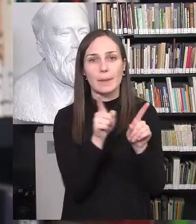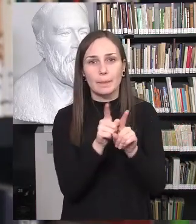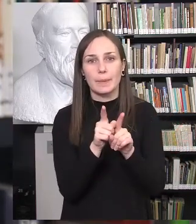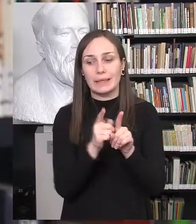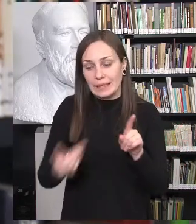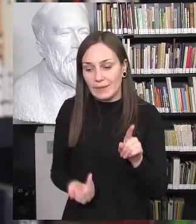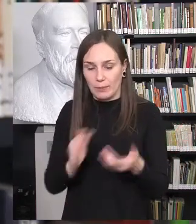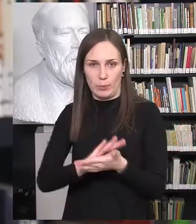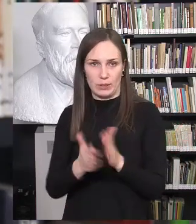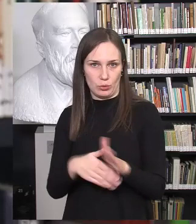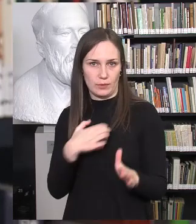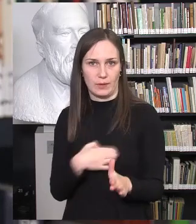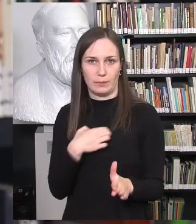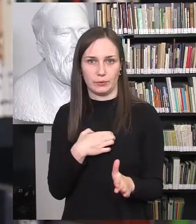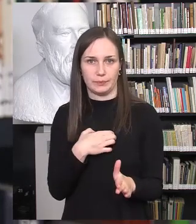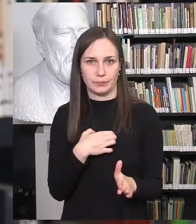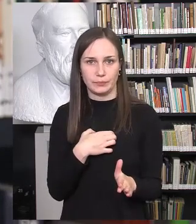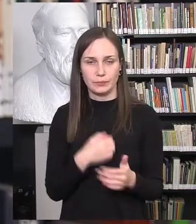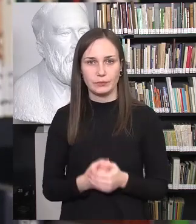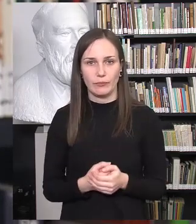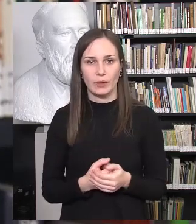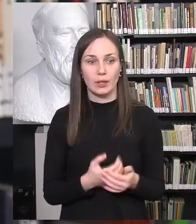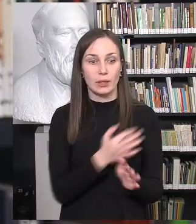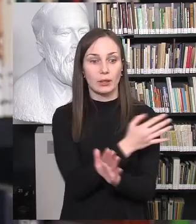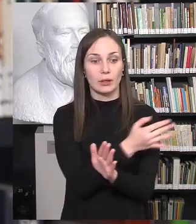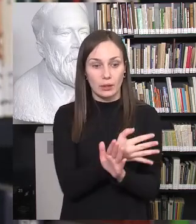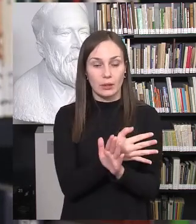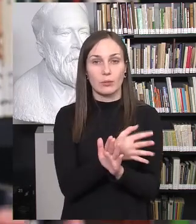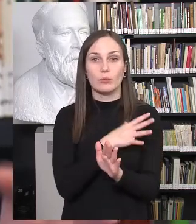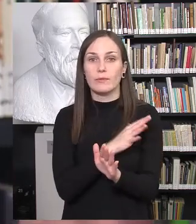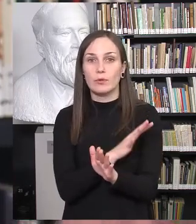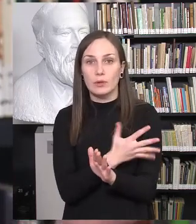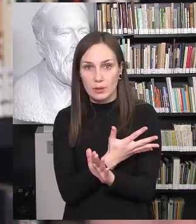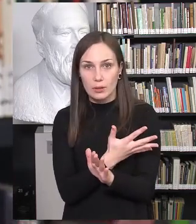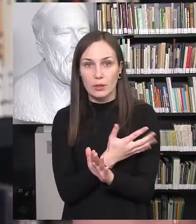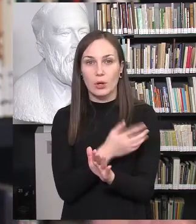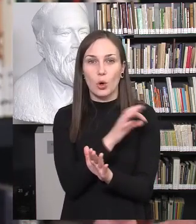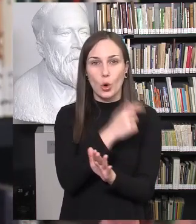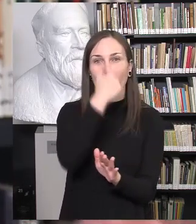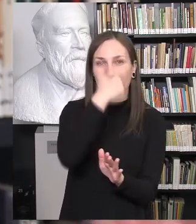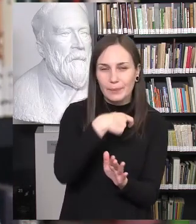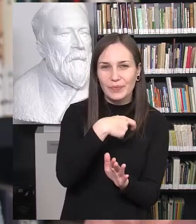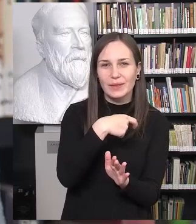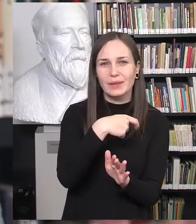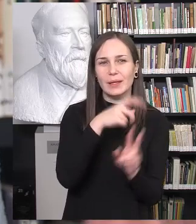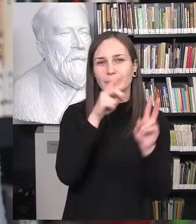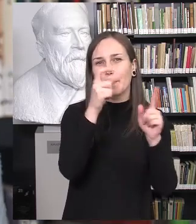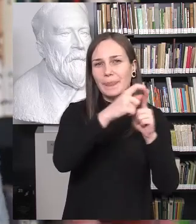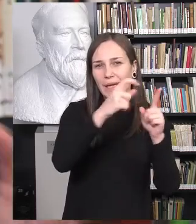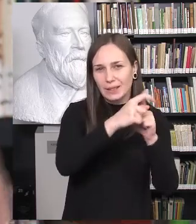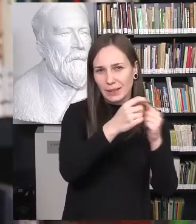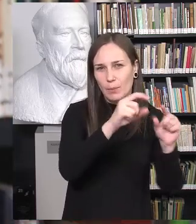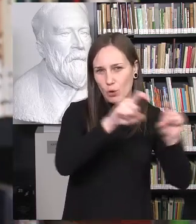pasiruošimas gyvenimai. Ir likščiauliai, kokiu keliu mes jėjome valstybėje, tai paprastai šalia tų rimtųjų mūsų įsivaizduomų dalykų